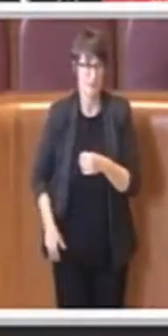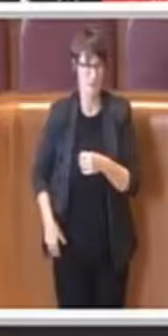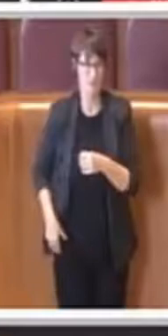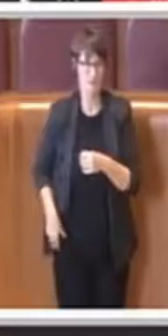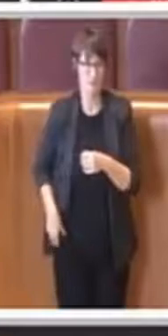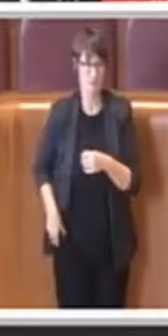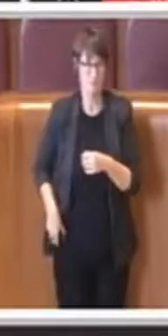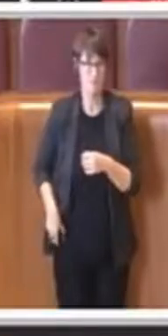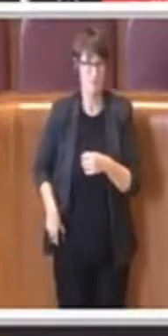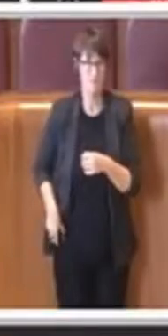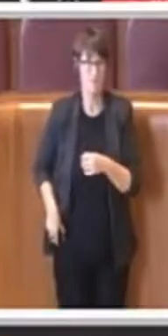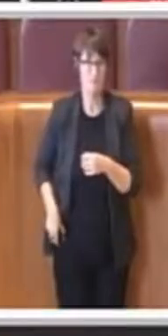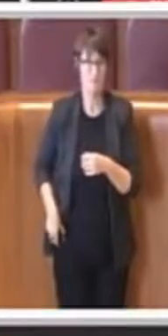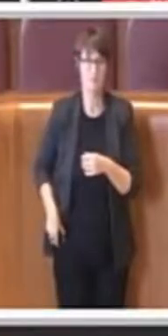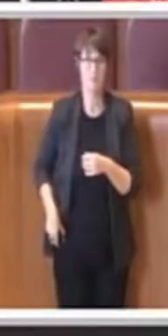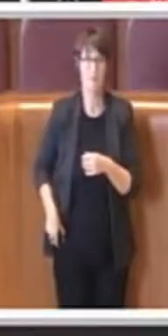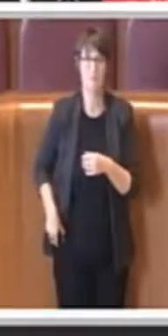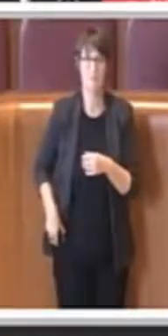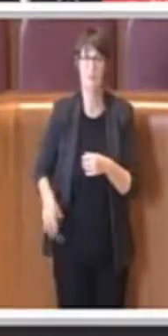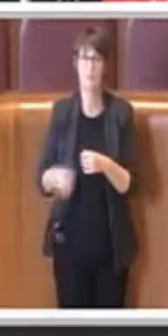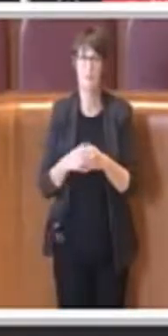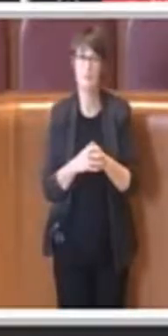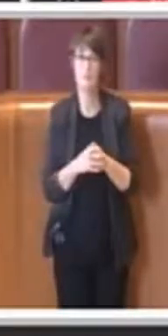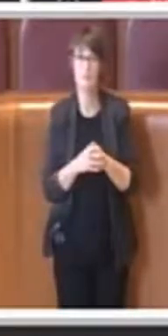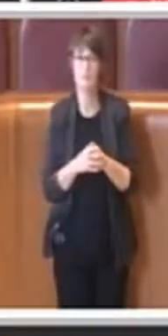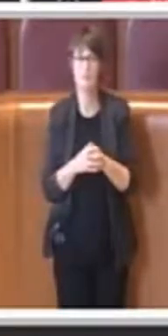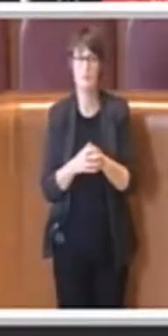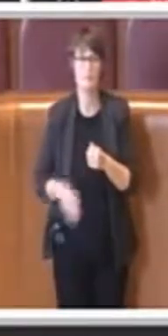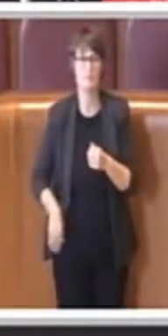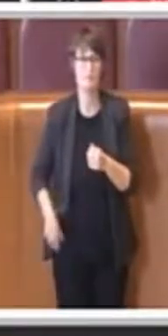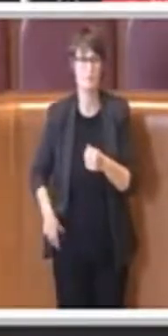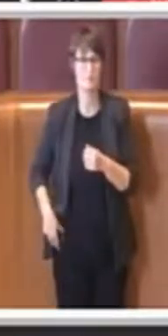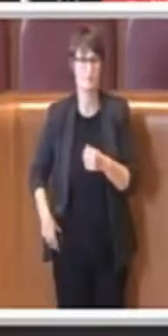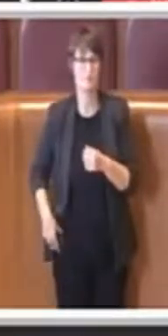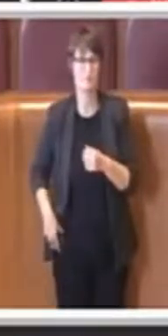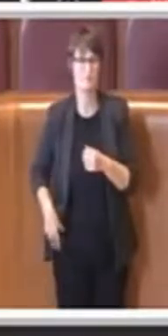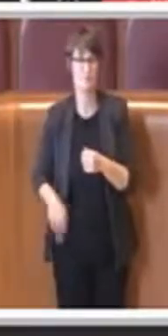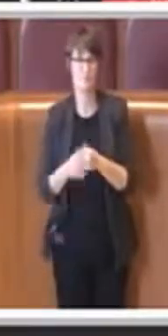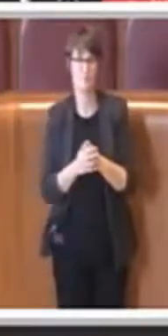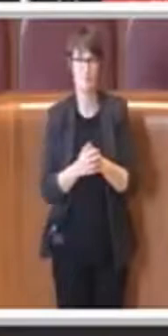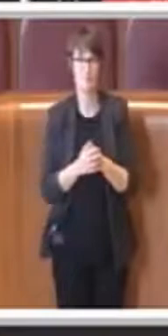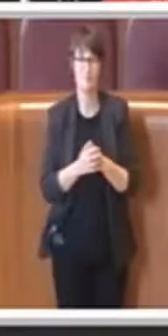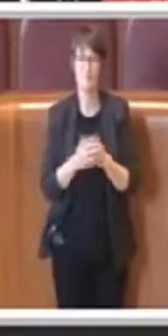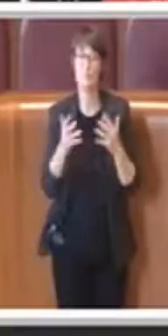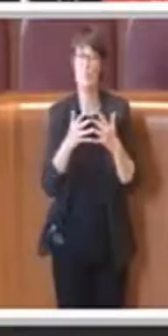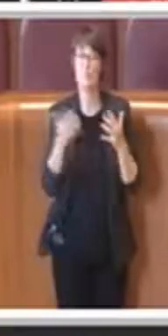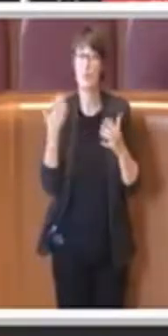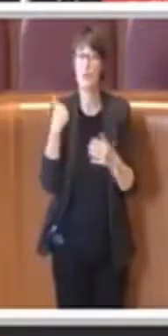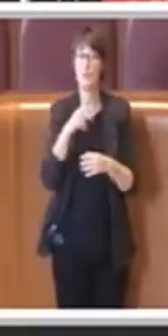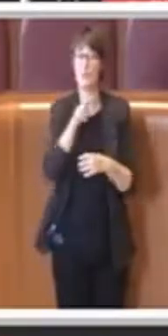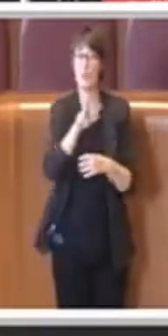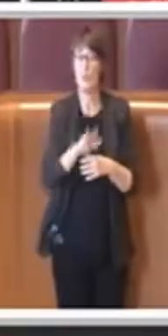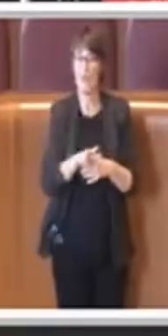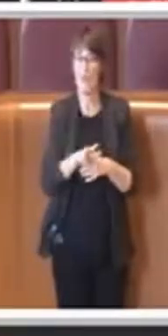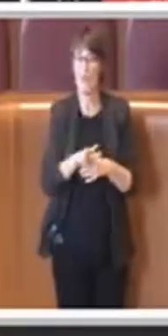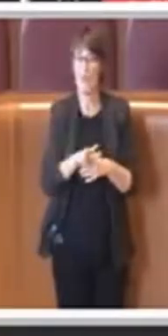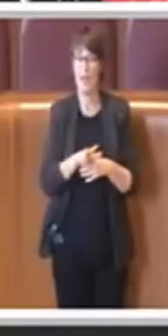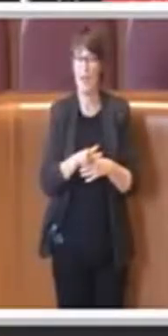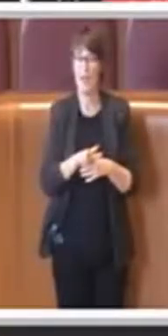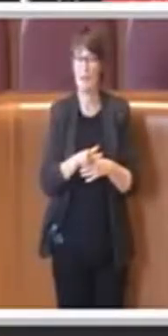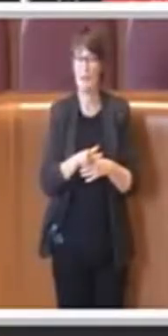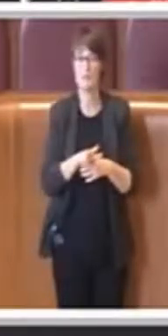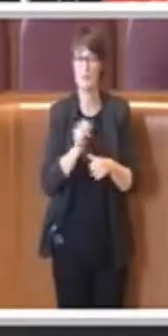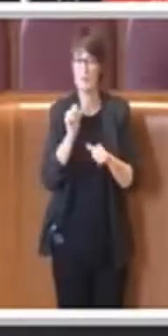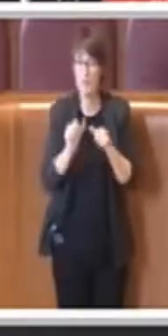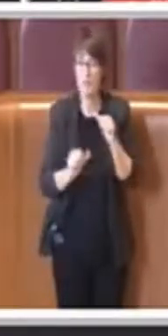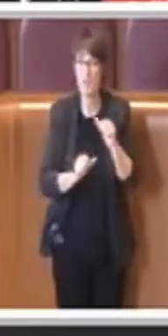terzi, semplificare l'uso o